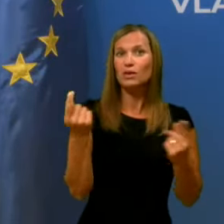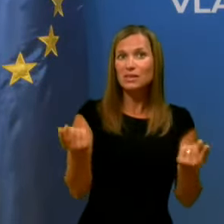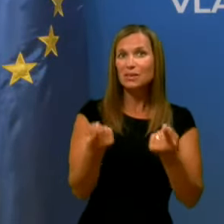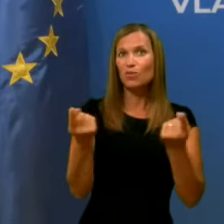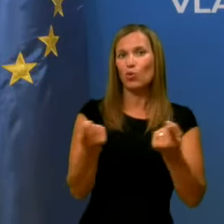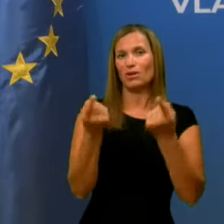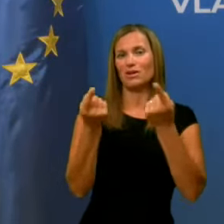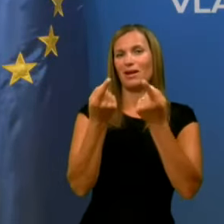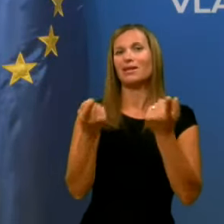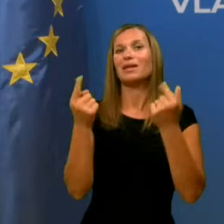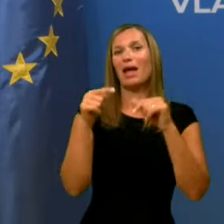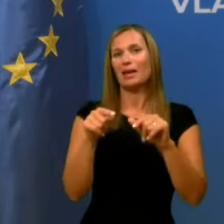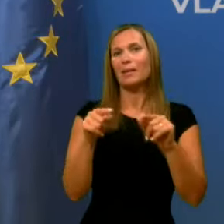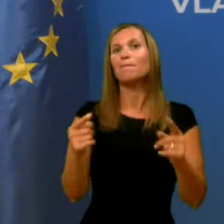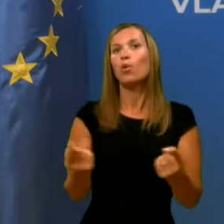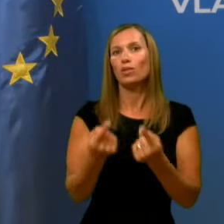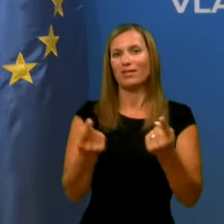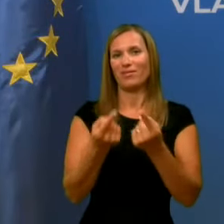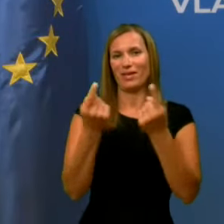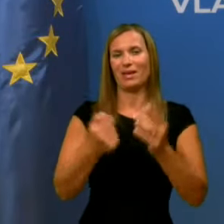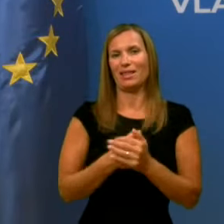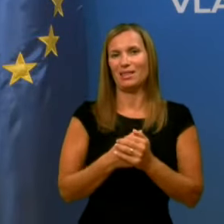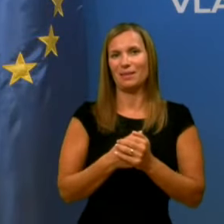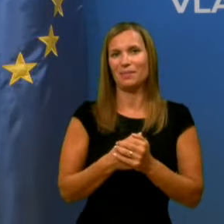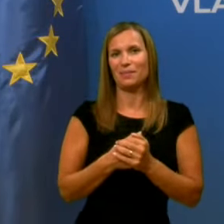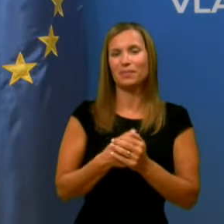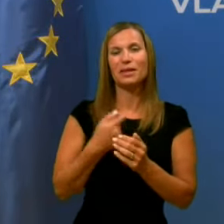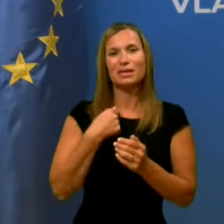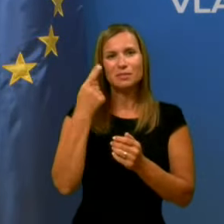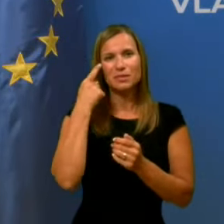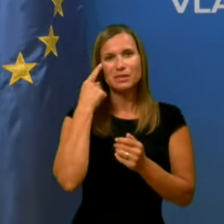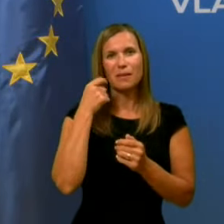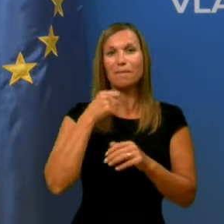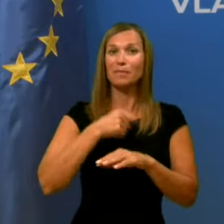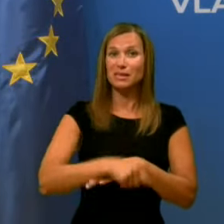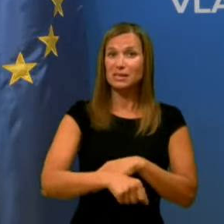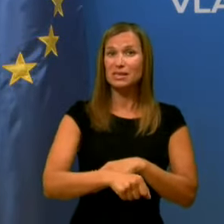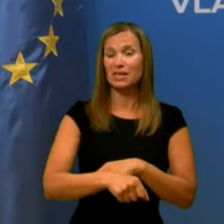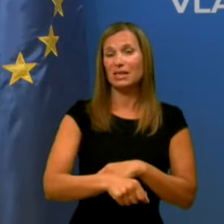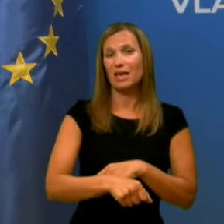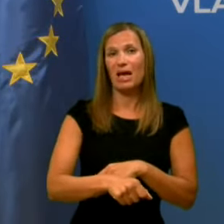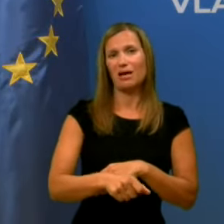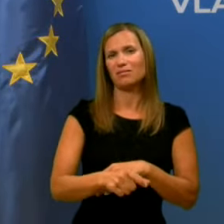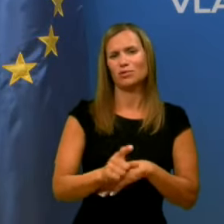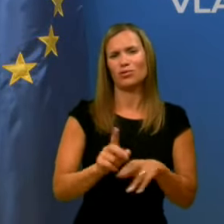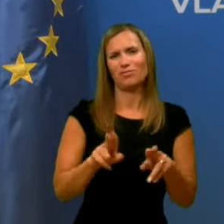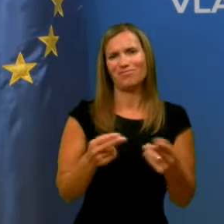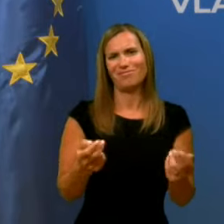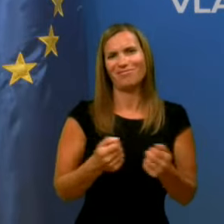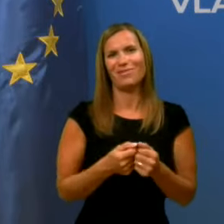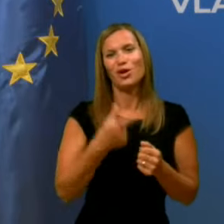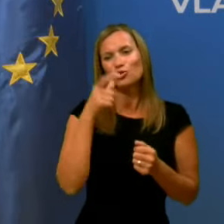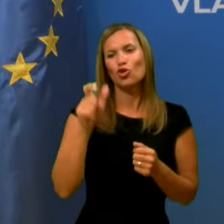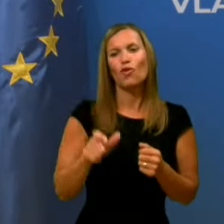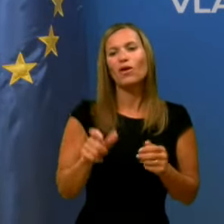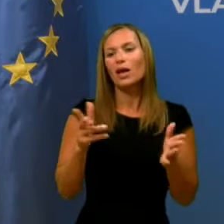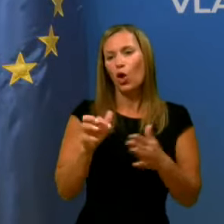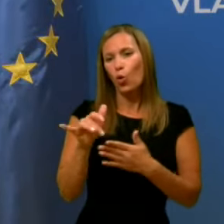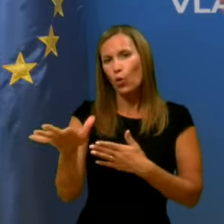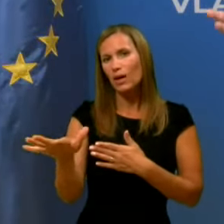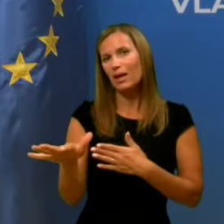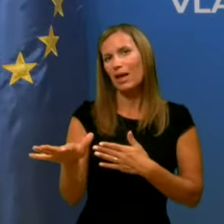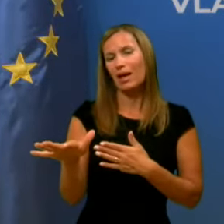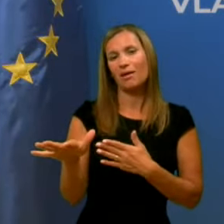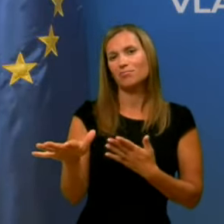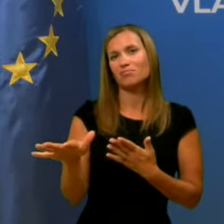stimulirani ali motivirani. In jaz mislim, da prisila enostavno tu ni na mestu. Lejte, človek gre lahko, če se s tem ne strinja,